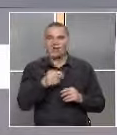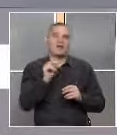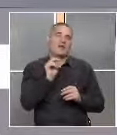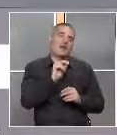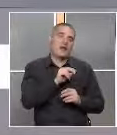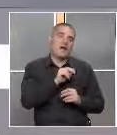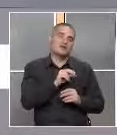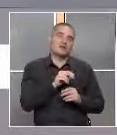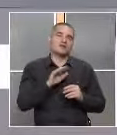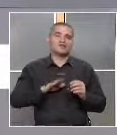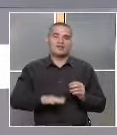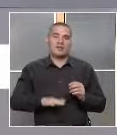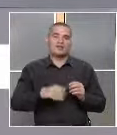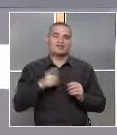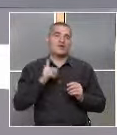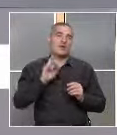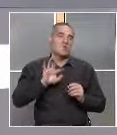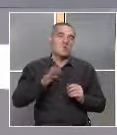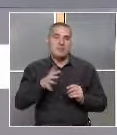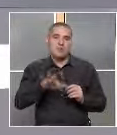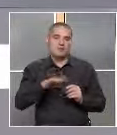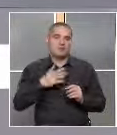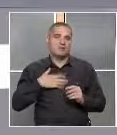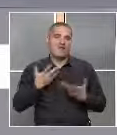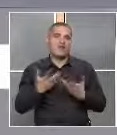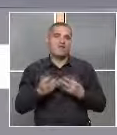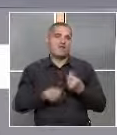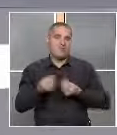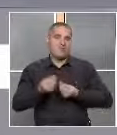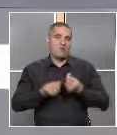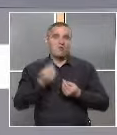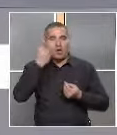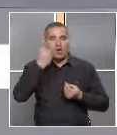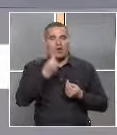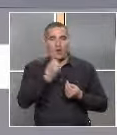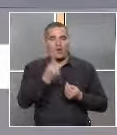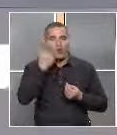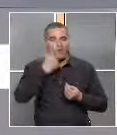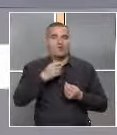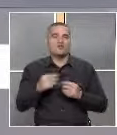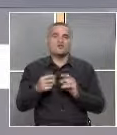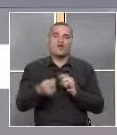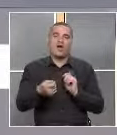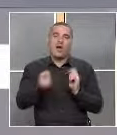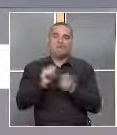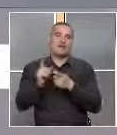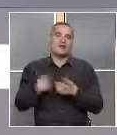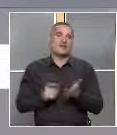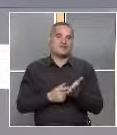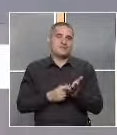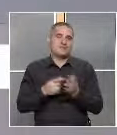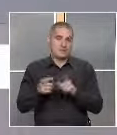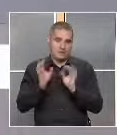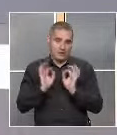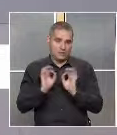ме казал, че детето може би има някакъв проблем и хубаво да се обърнат към специалист. А